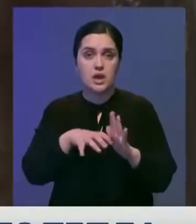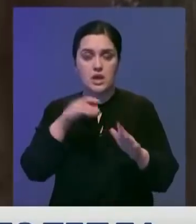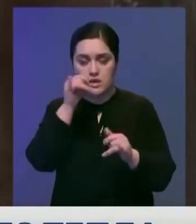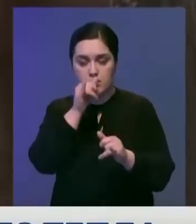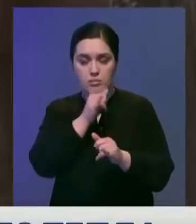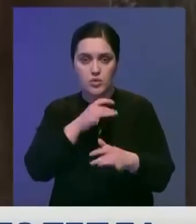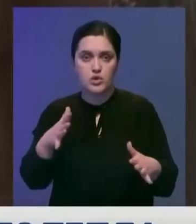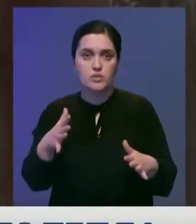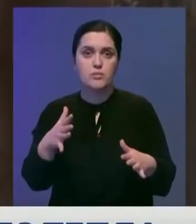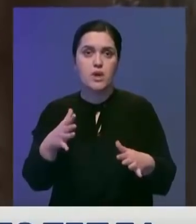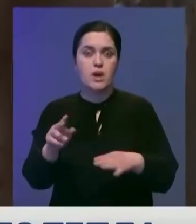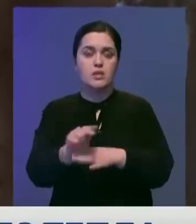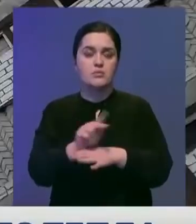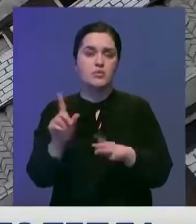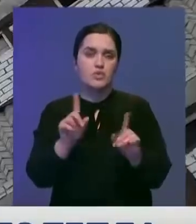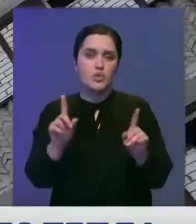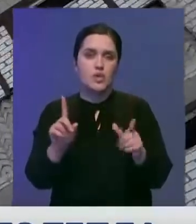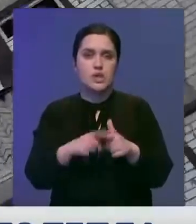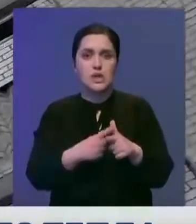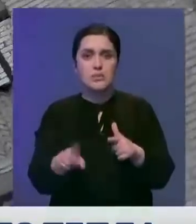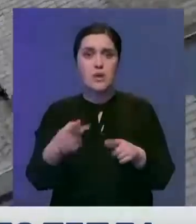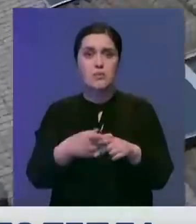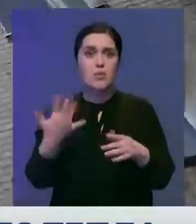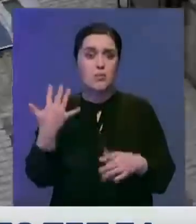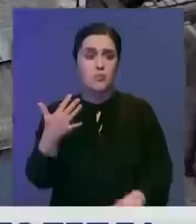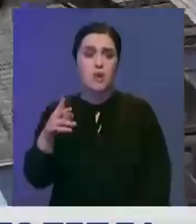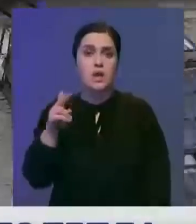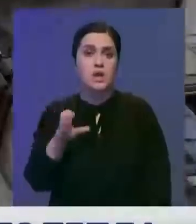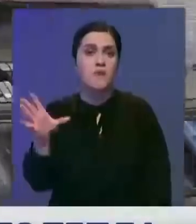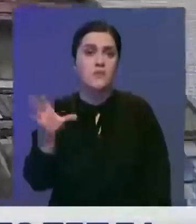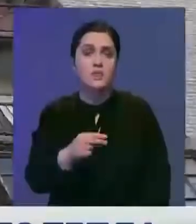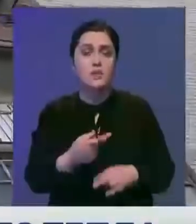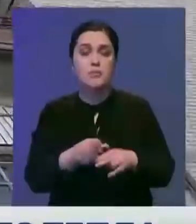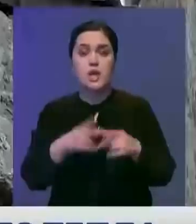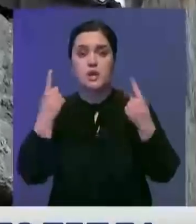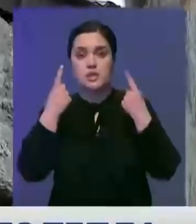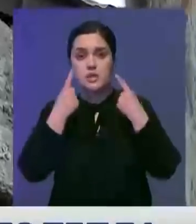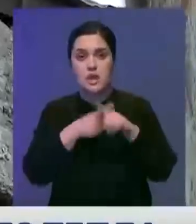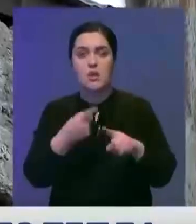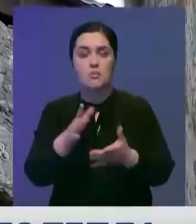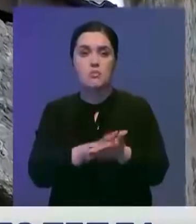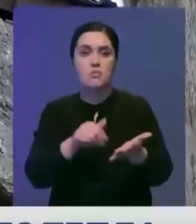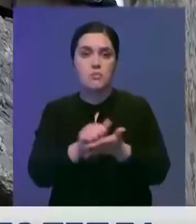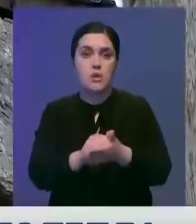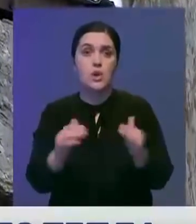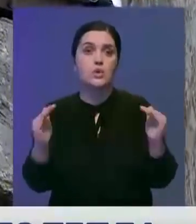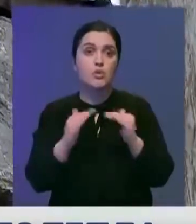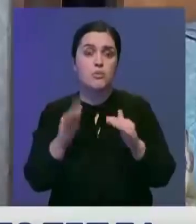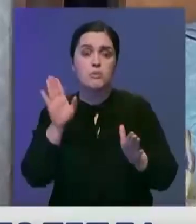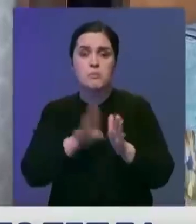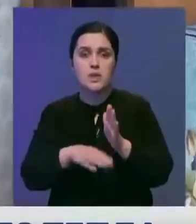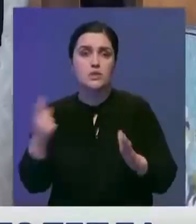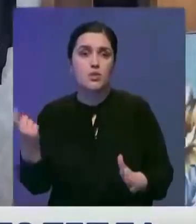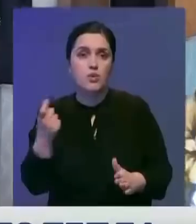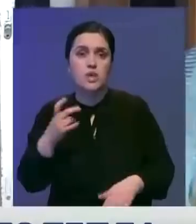не сможем. Не то, чтобы ремонтировать что-либо. Здание больше полувека. Все коммуникации и инженерные сети пришли в негодность. При этом дом является бесхозным.